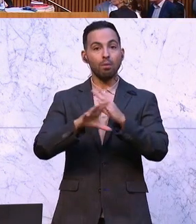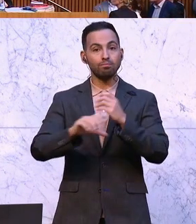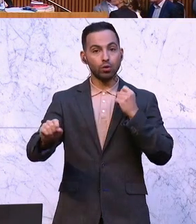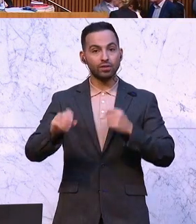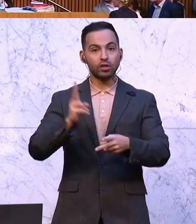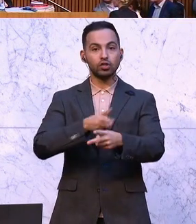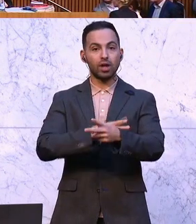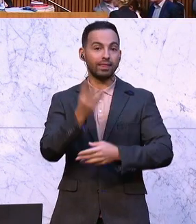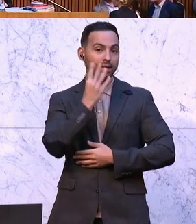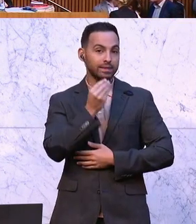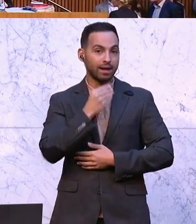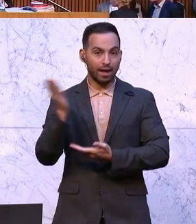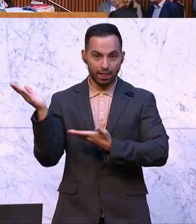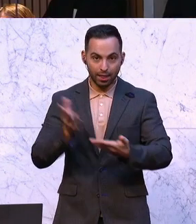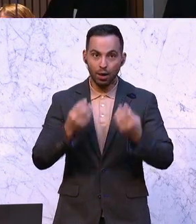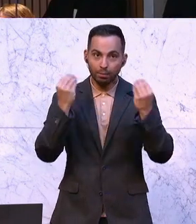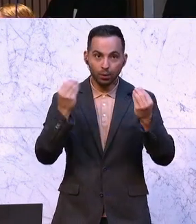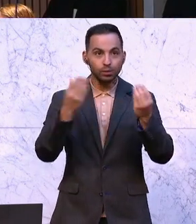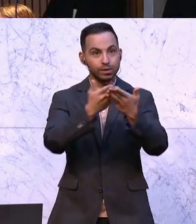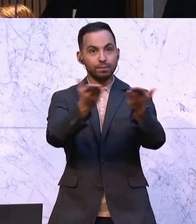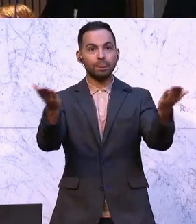Staates Israel in unserer Mitte begrüßen.